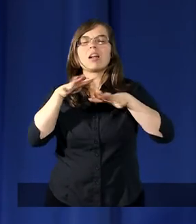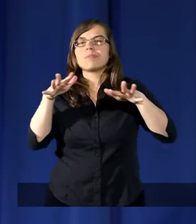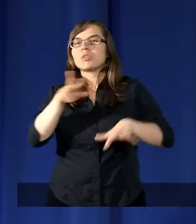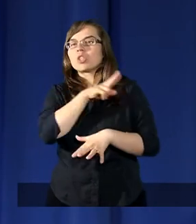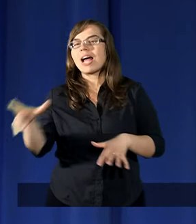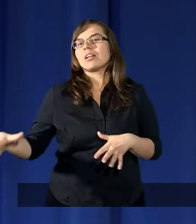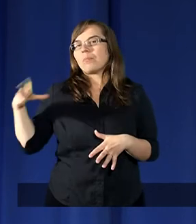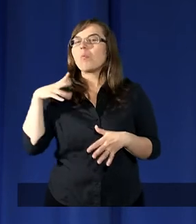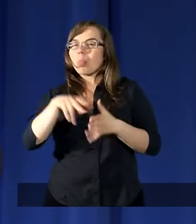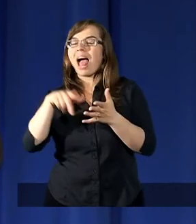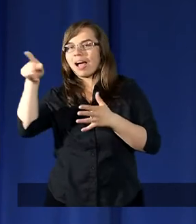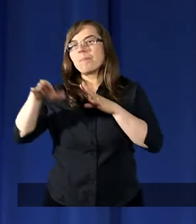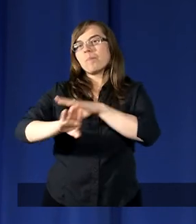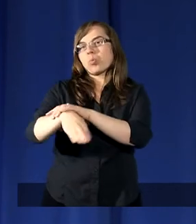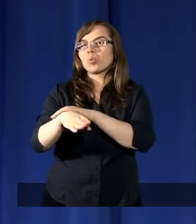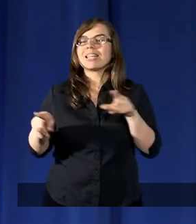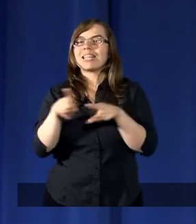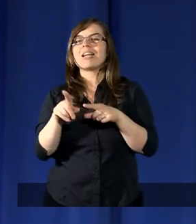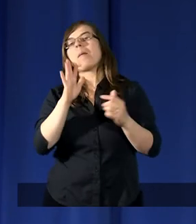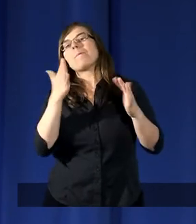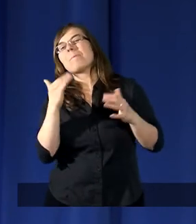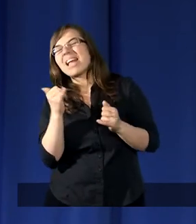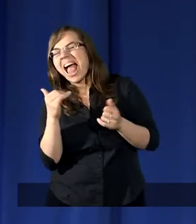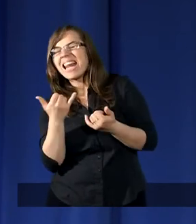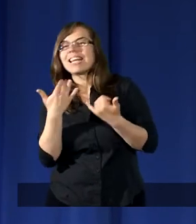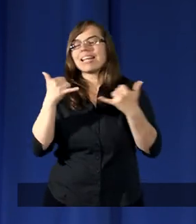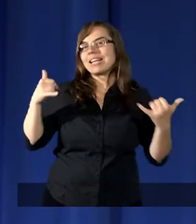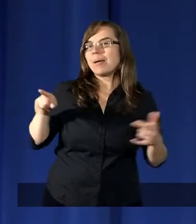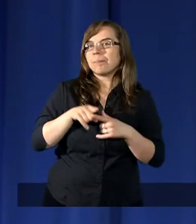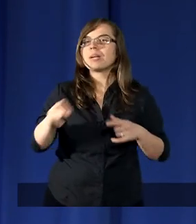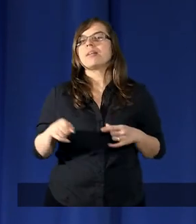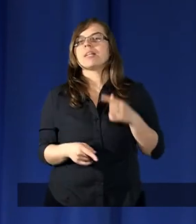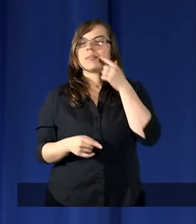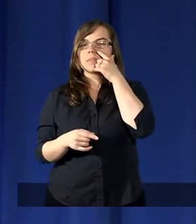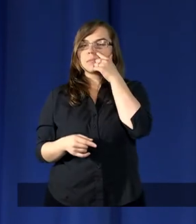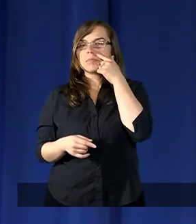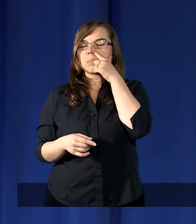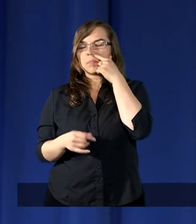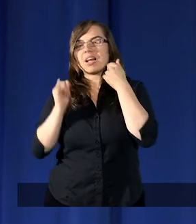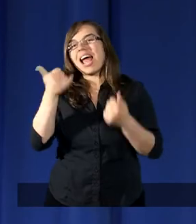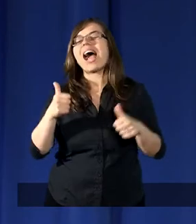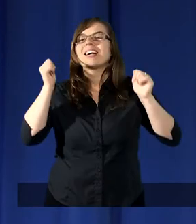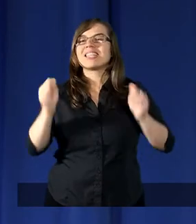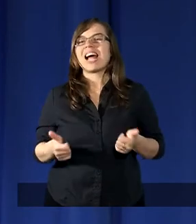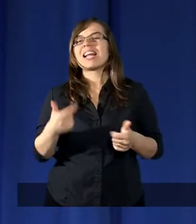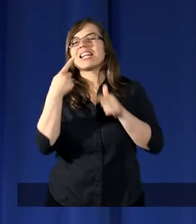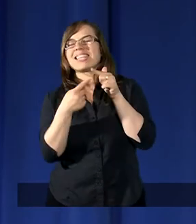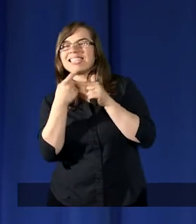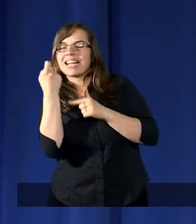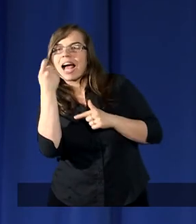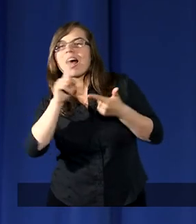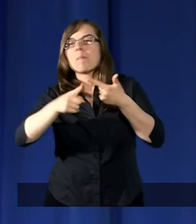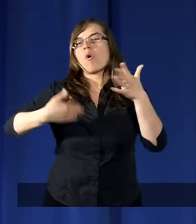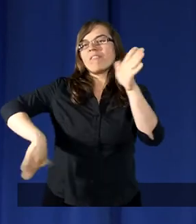Tam na tej pustyni, między innymi jak stanęli zaraz po